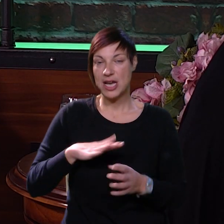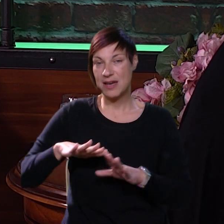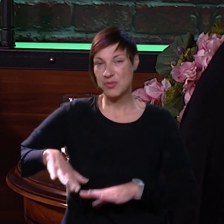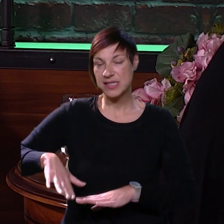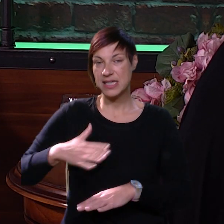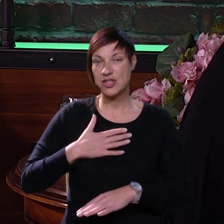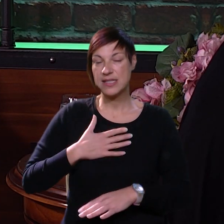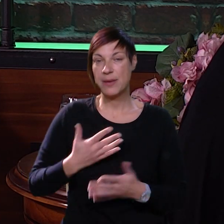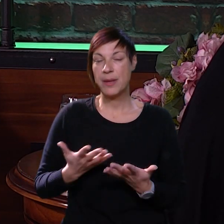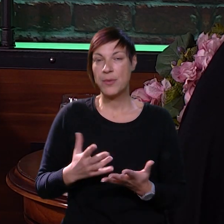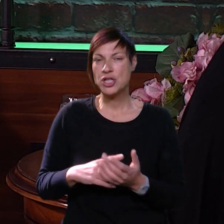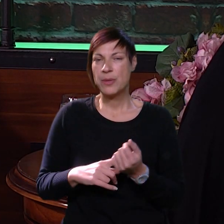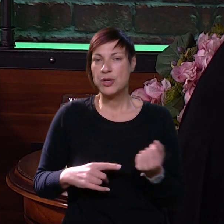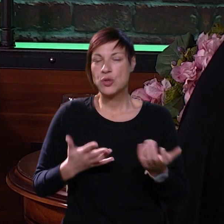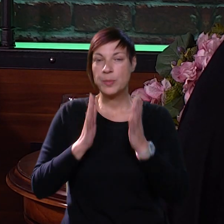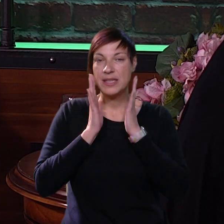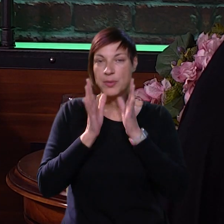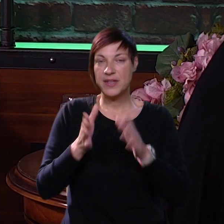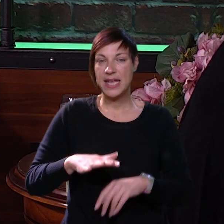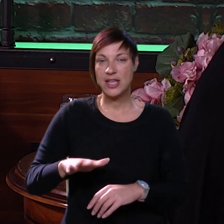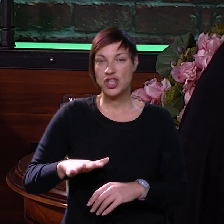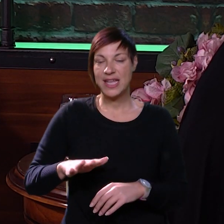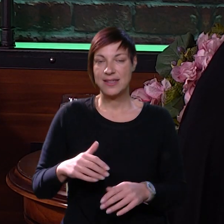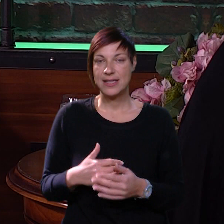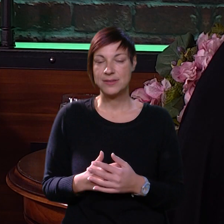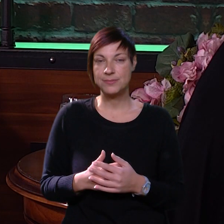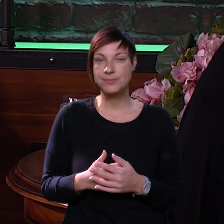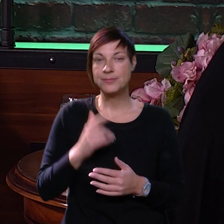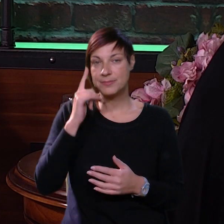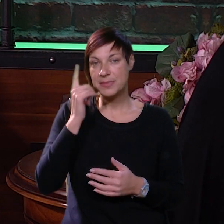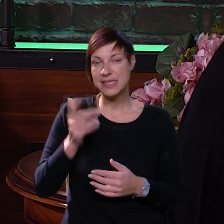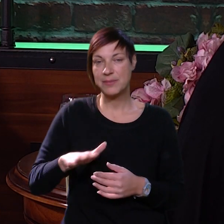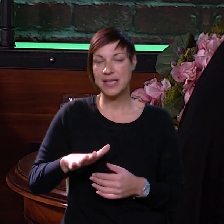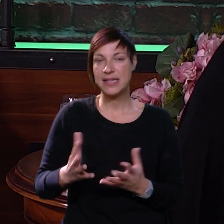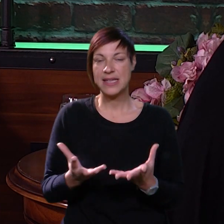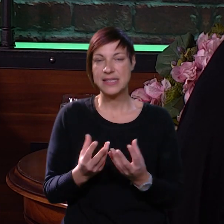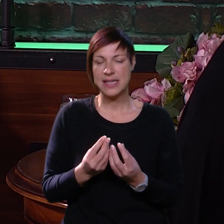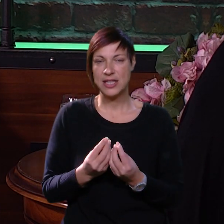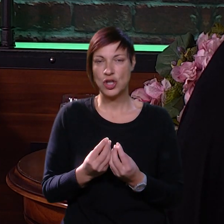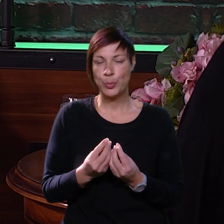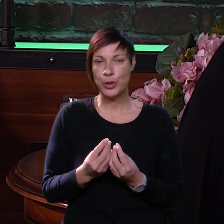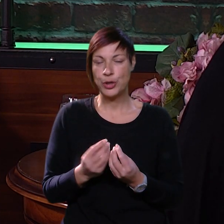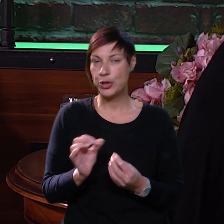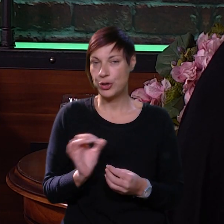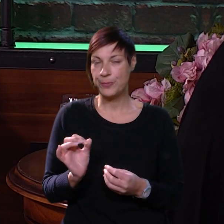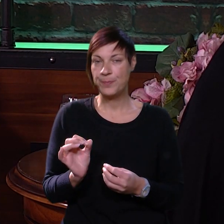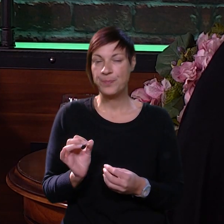želimo to skriti od sebe, možemo izgubiti to neko povjerenje u djeceta. Dakle, mislim da djeca jako dobro,